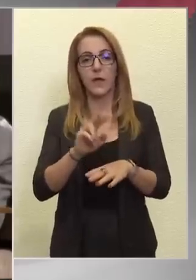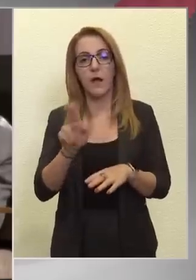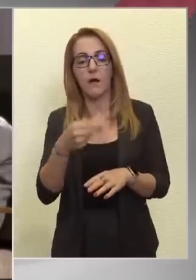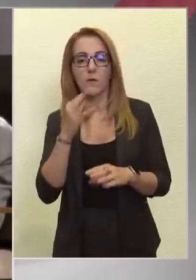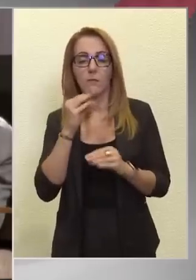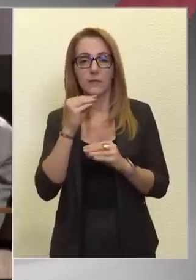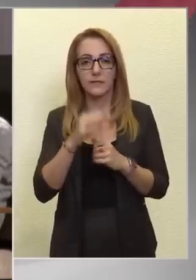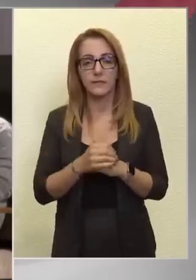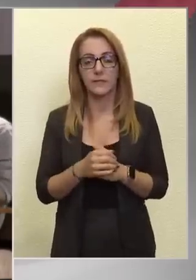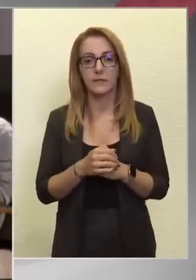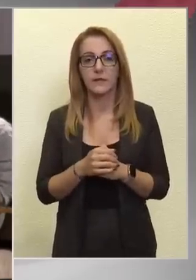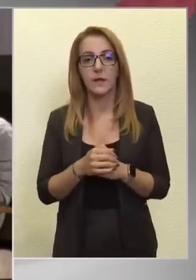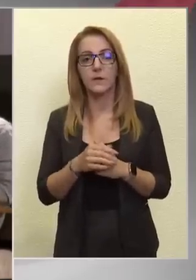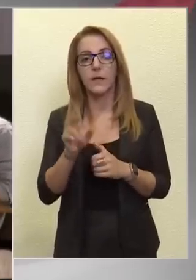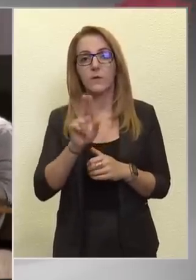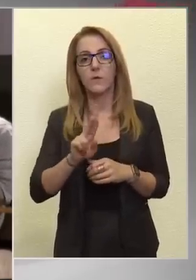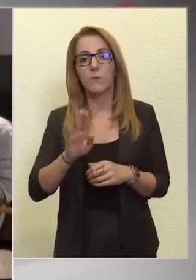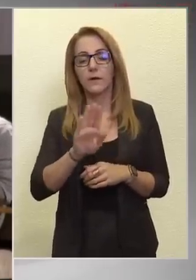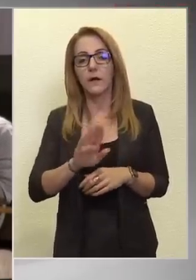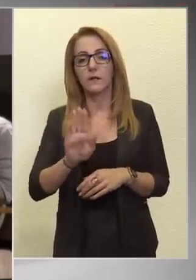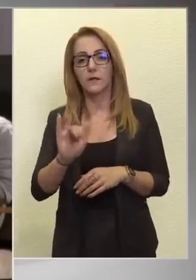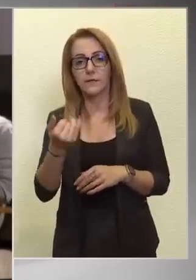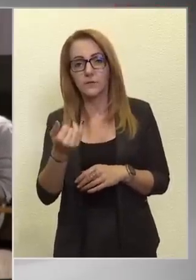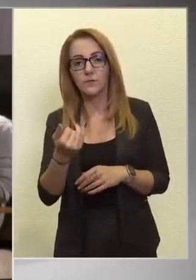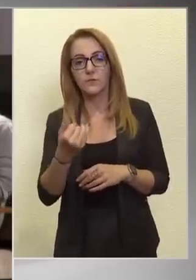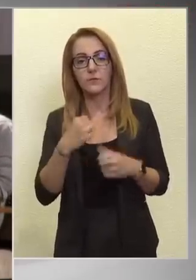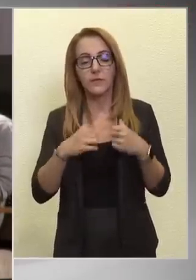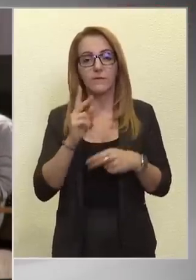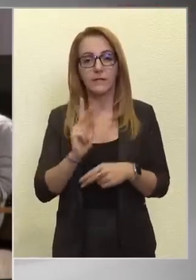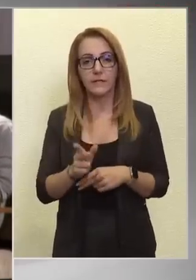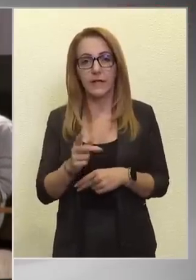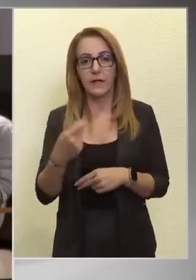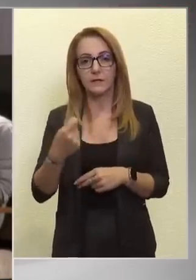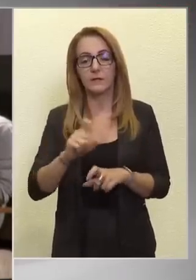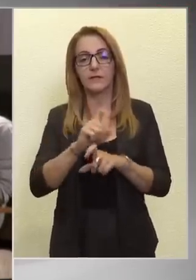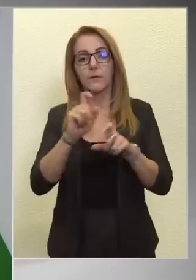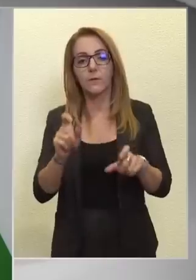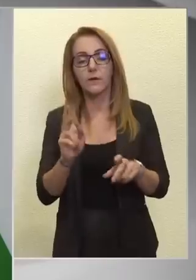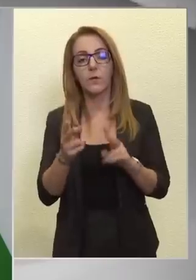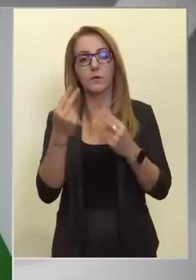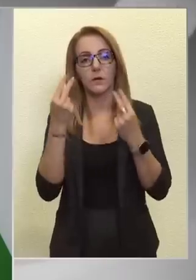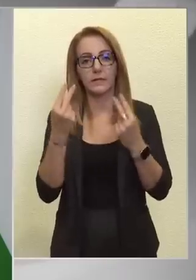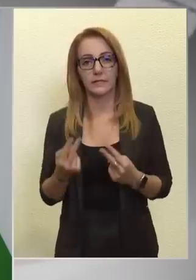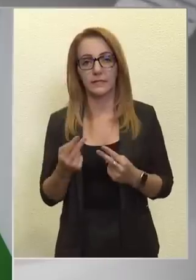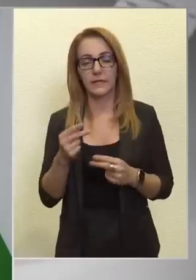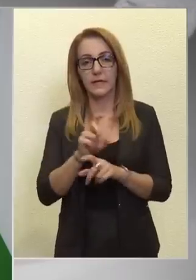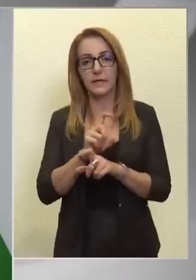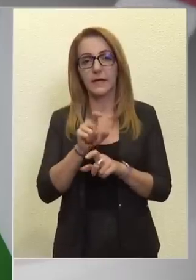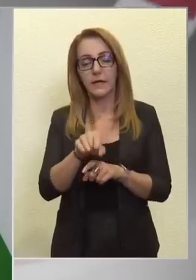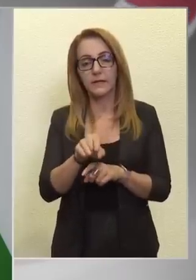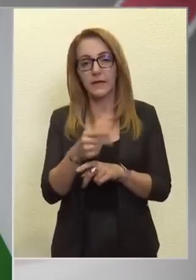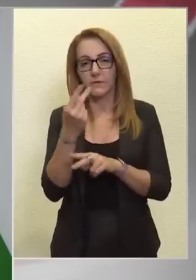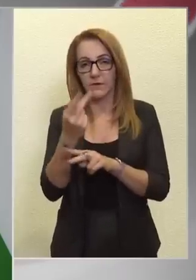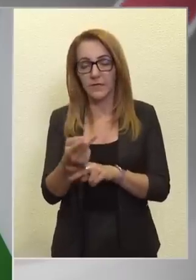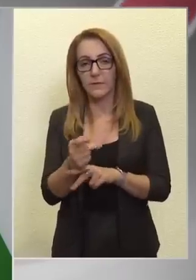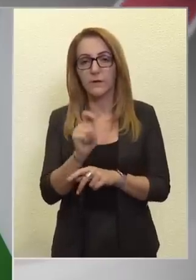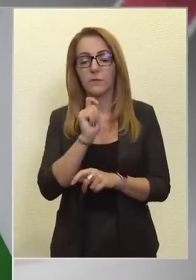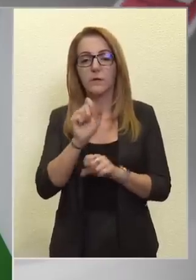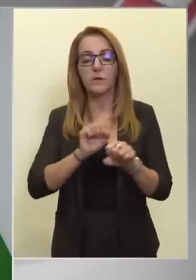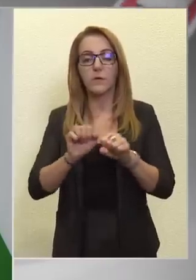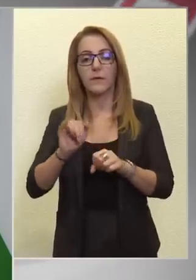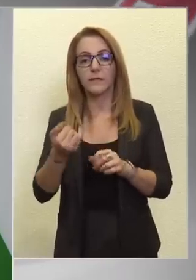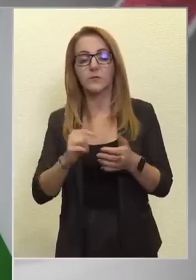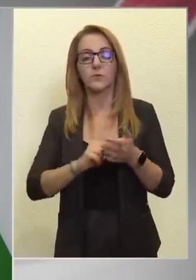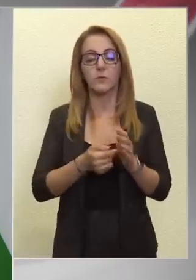beszélt, hogy az európaiaknak is szenvedni kell a szankciók miatt. Hogyan értékeli ennek fényében az, hogy a magyar kormány is többször jelezte, hogy